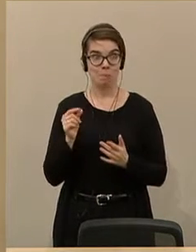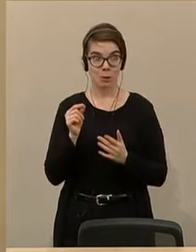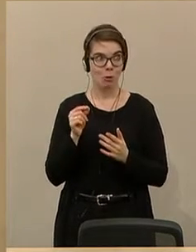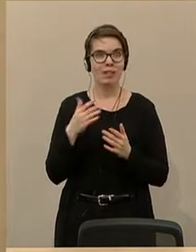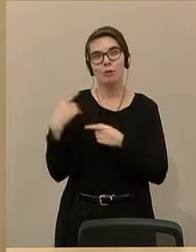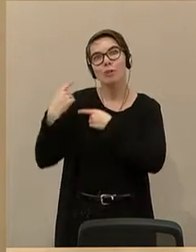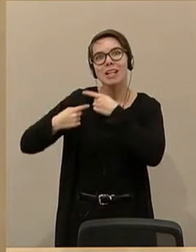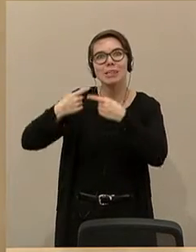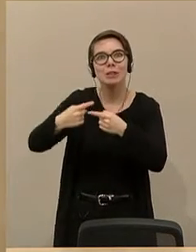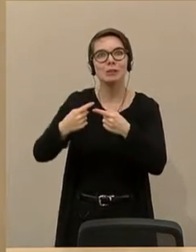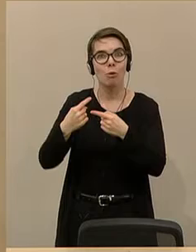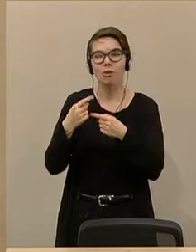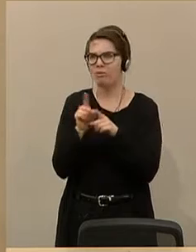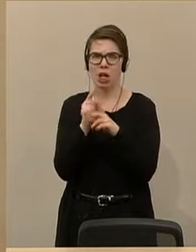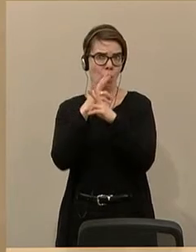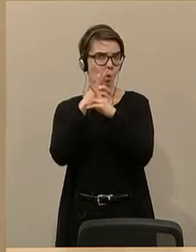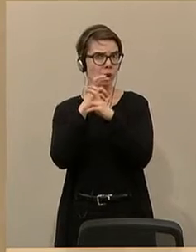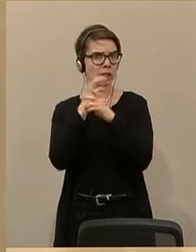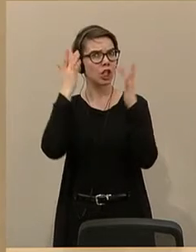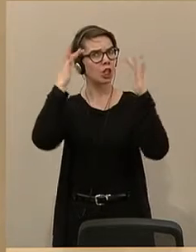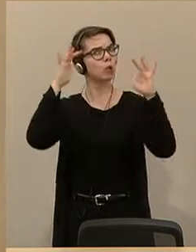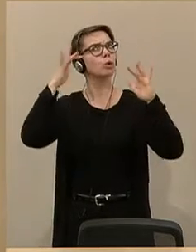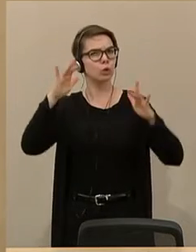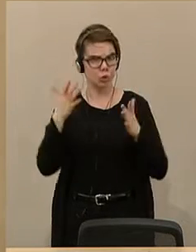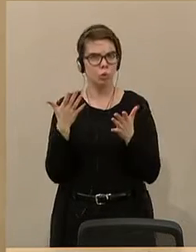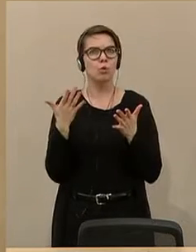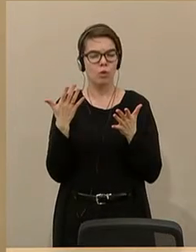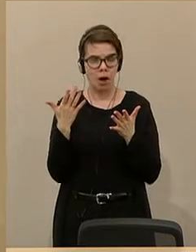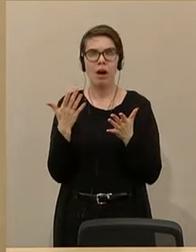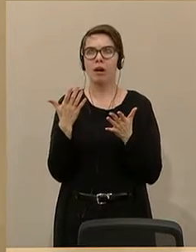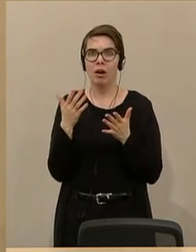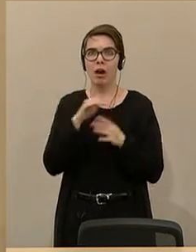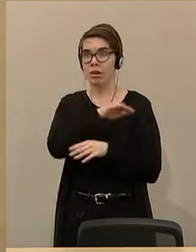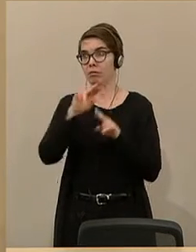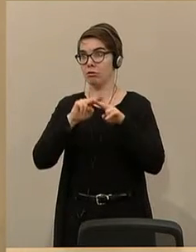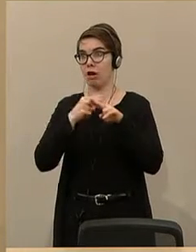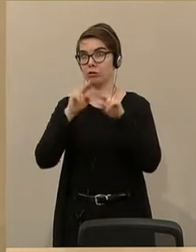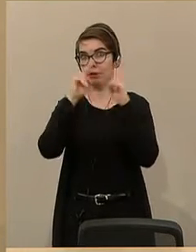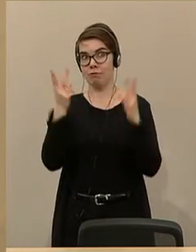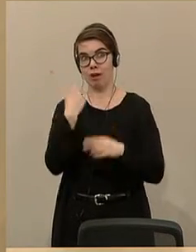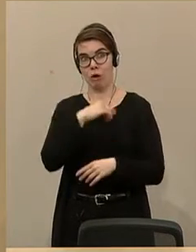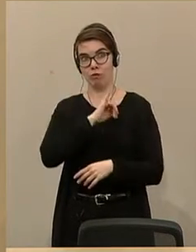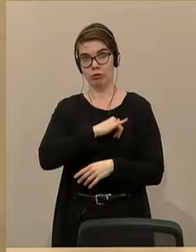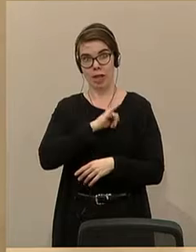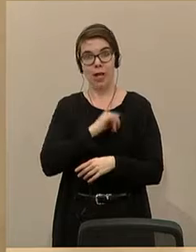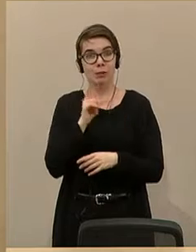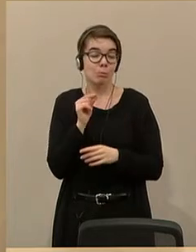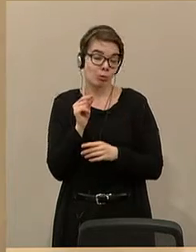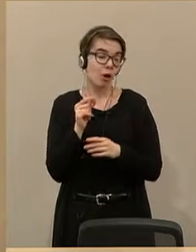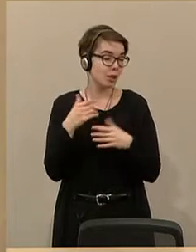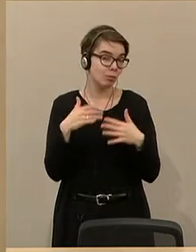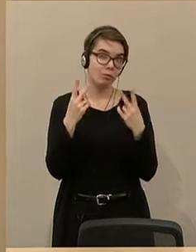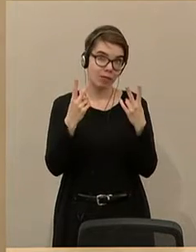österreichischen Kulturgut und das wir auf der ganzen Welt beneidet werden. Selbstverständlich übernehmen die jungen Mitglieder bei der Musik,